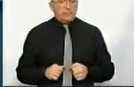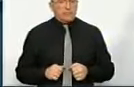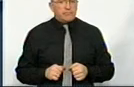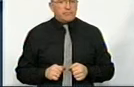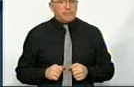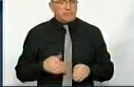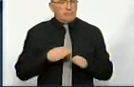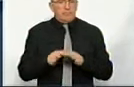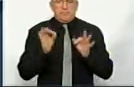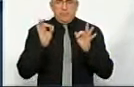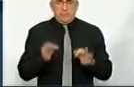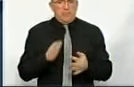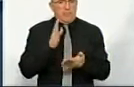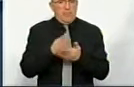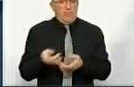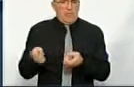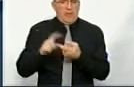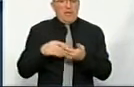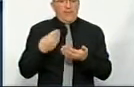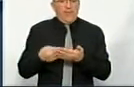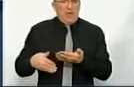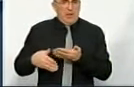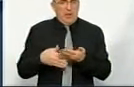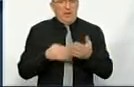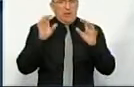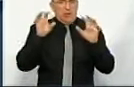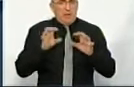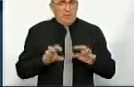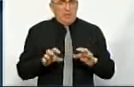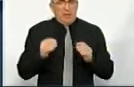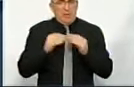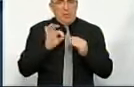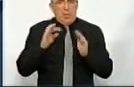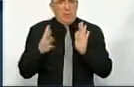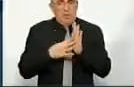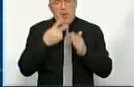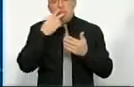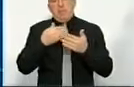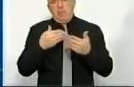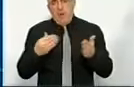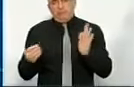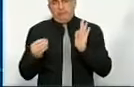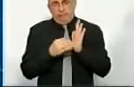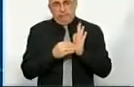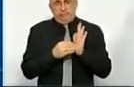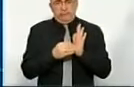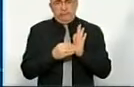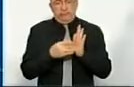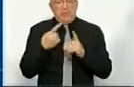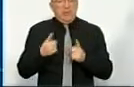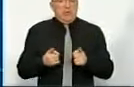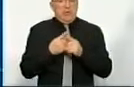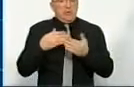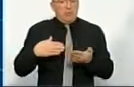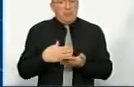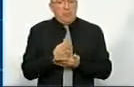абсолютно правильно, воно напряму пов'язане з фінансуванням. Законодавець законом 10.09 передбачив це. Але знов ми тут стикаємося